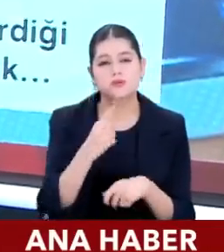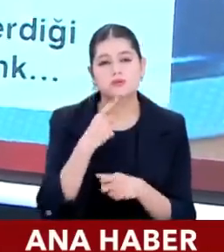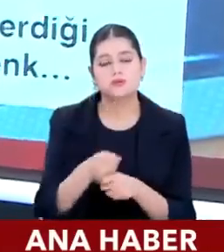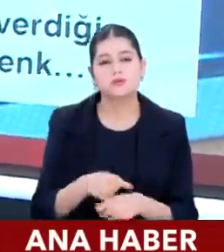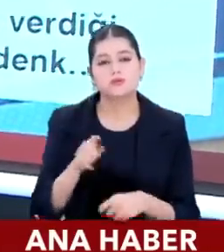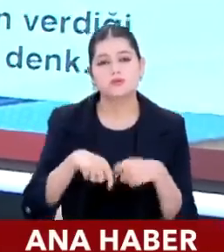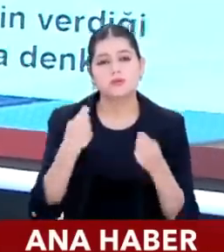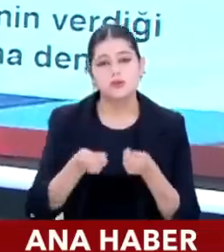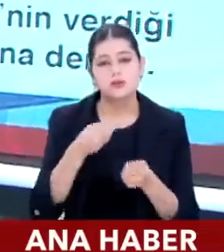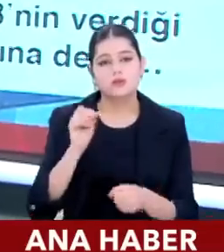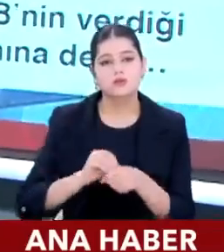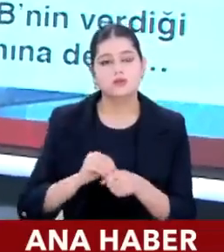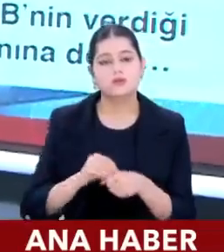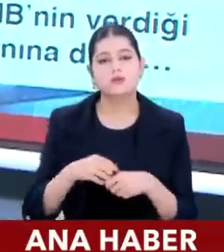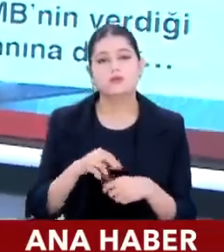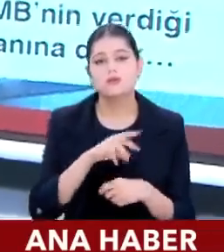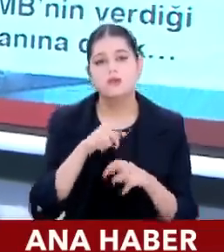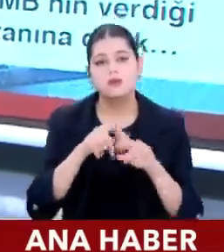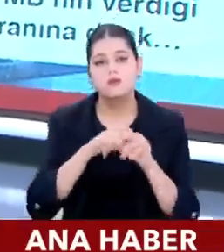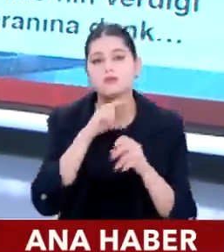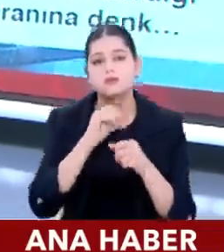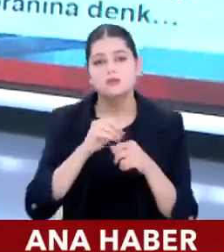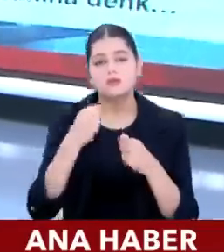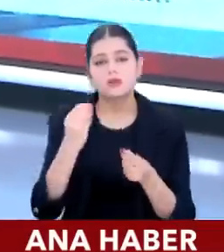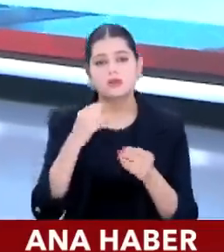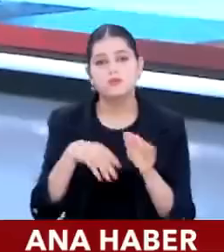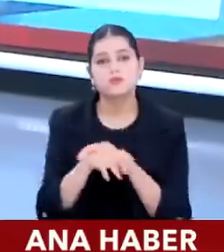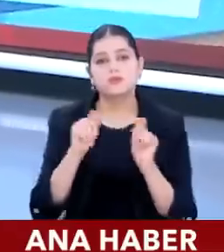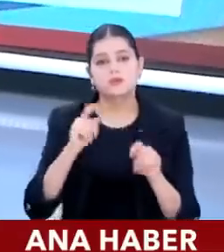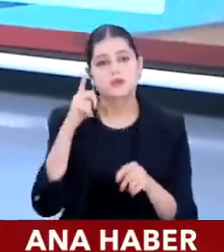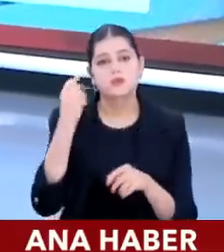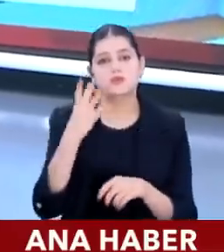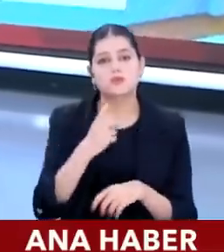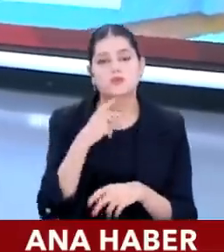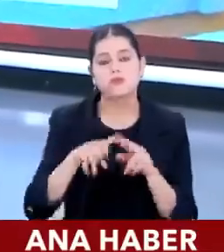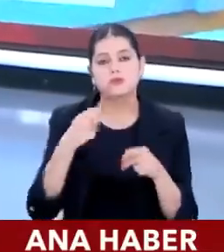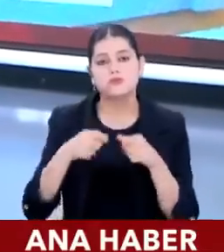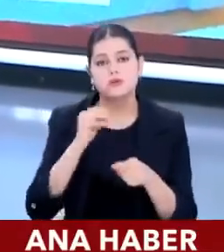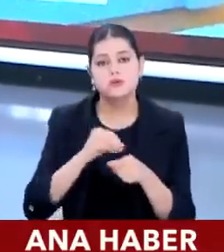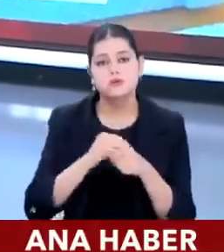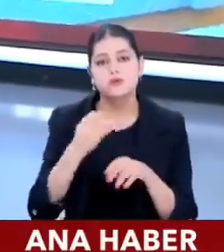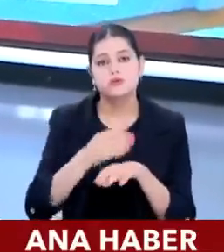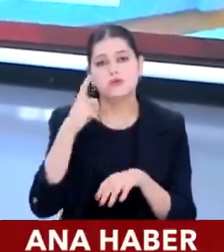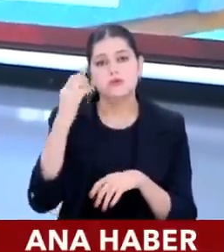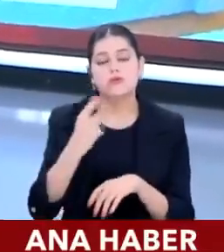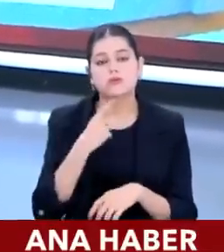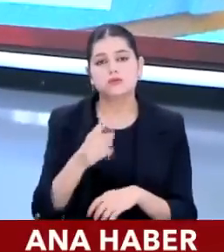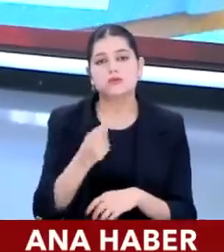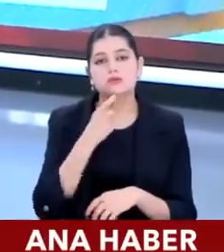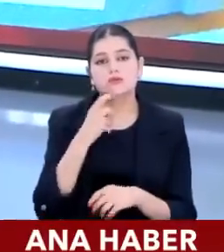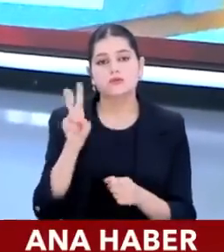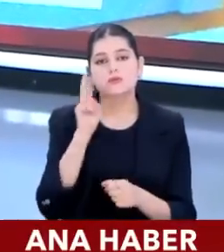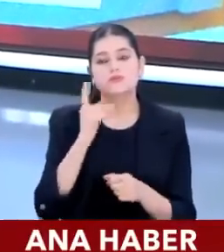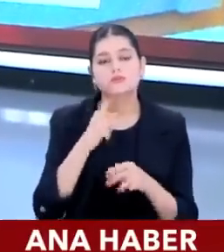zaten iş enflasyon oranında bir zamla iyimser senaryo haline geliyor. Yani Merkez Bankası'nın öngördüğü